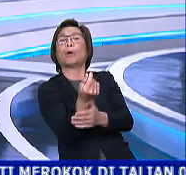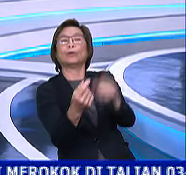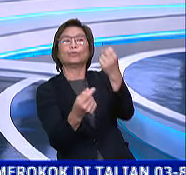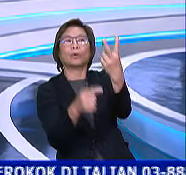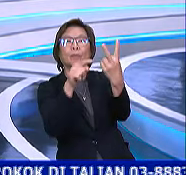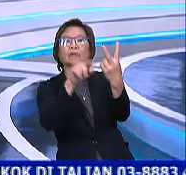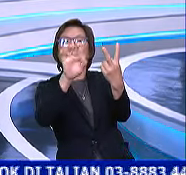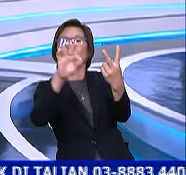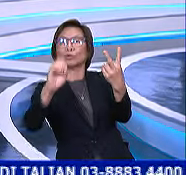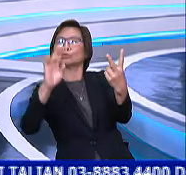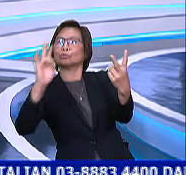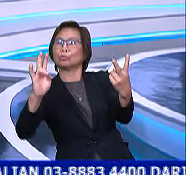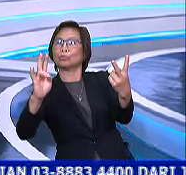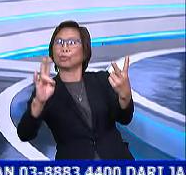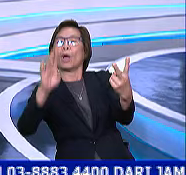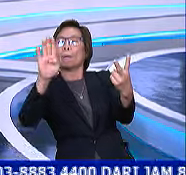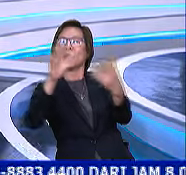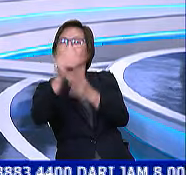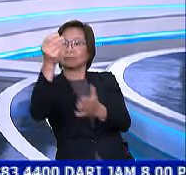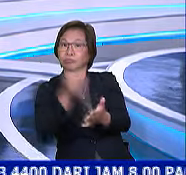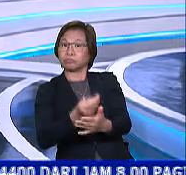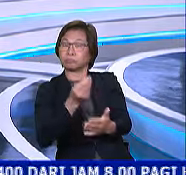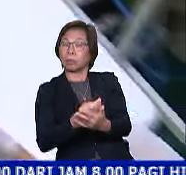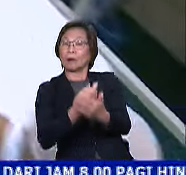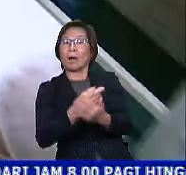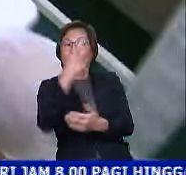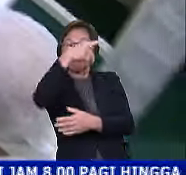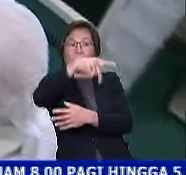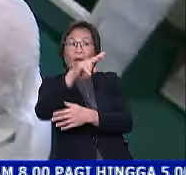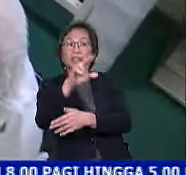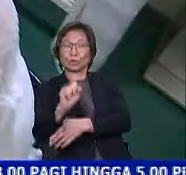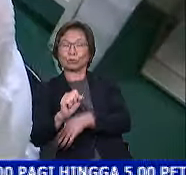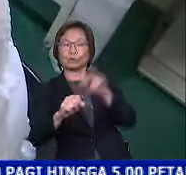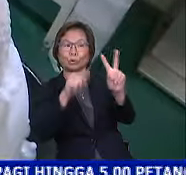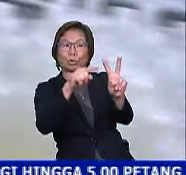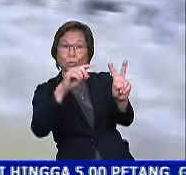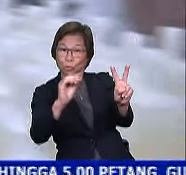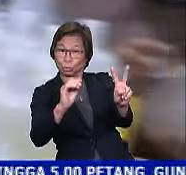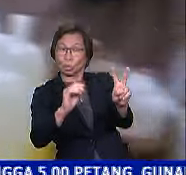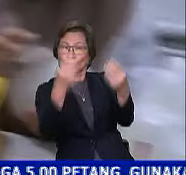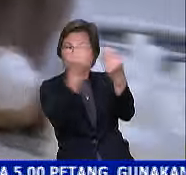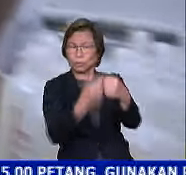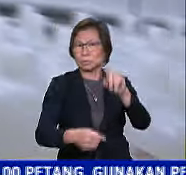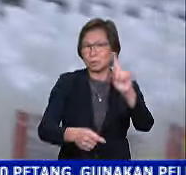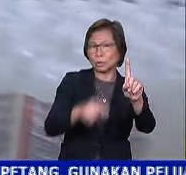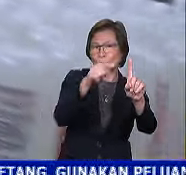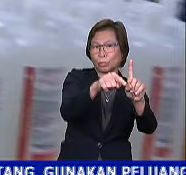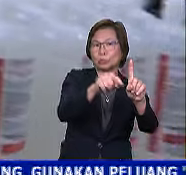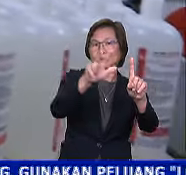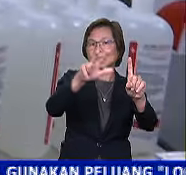.907 bilion ringgit. Padahal bagi PSU 2.0, sejumlah 1